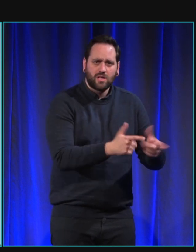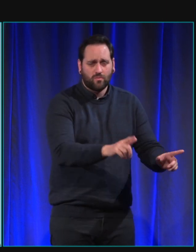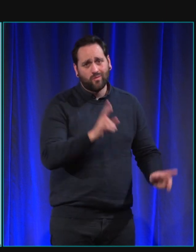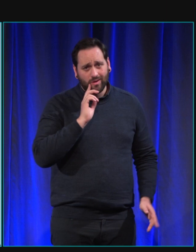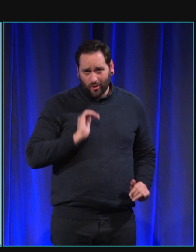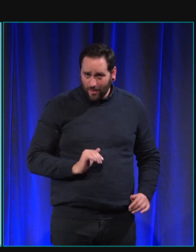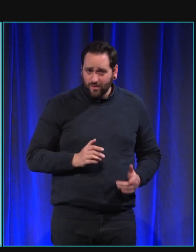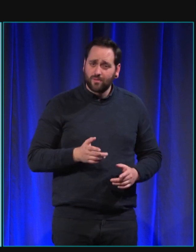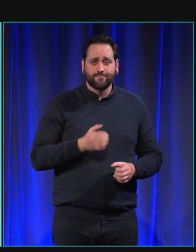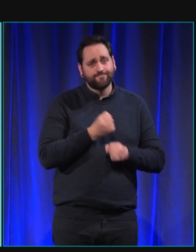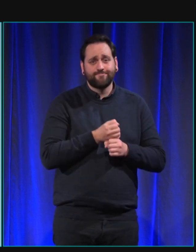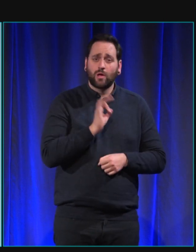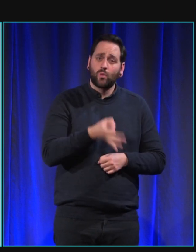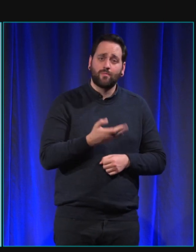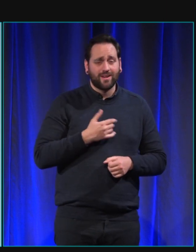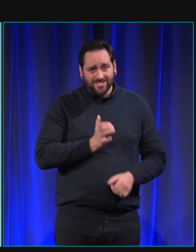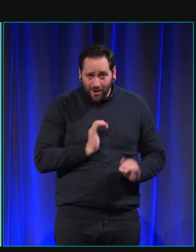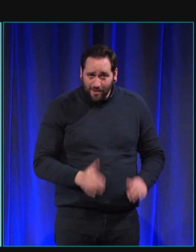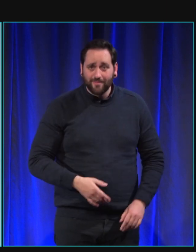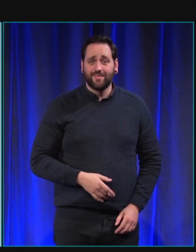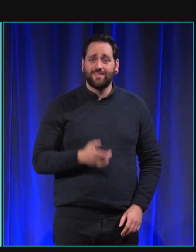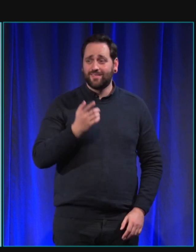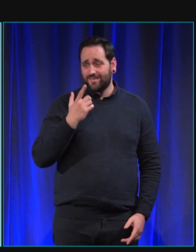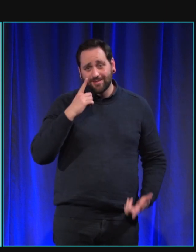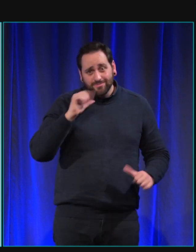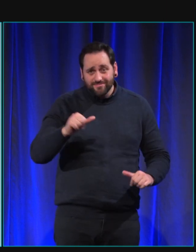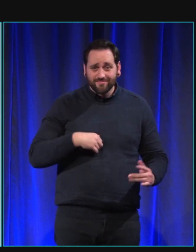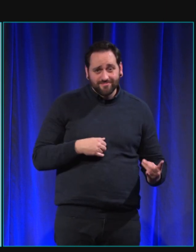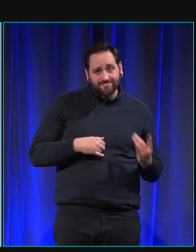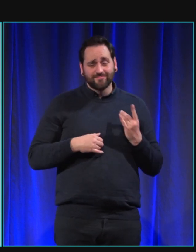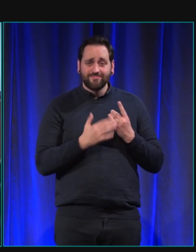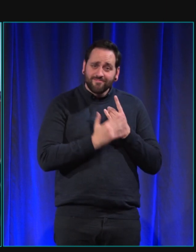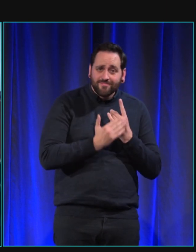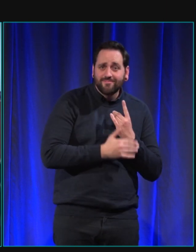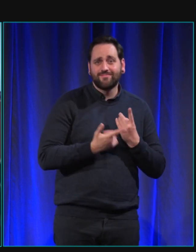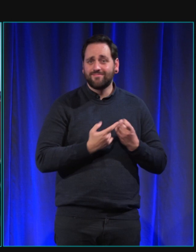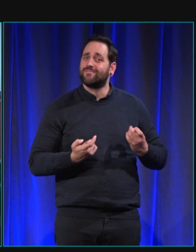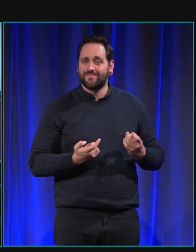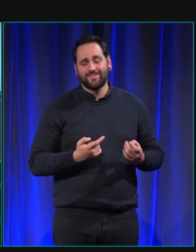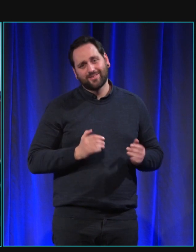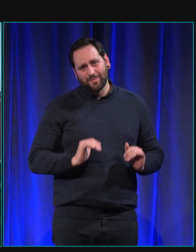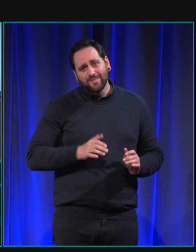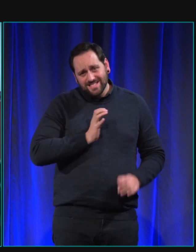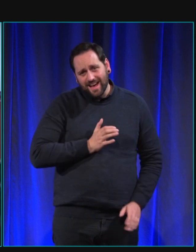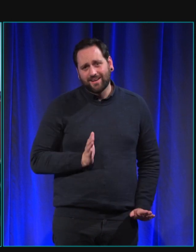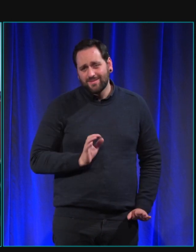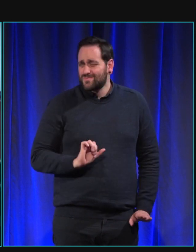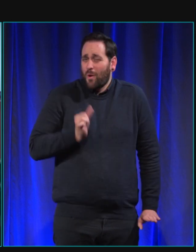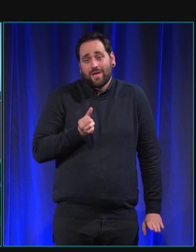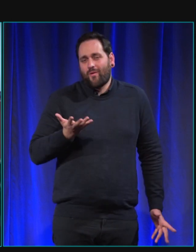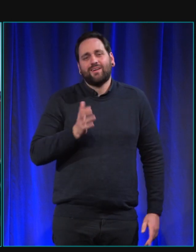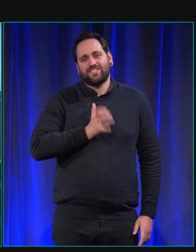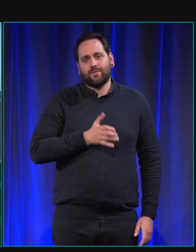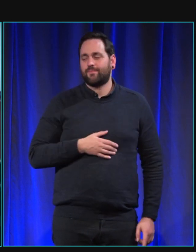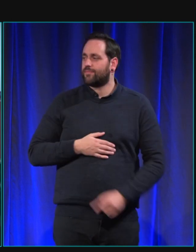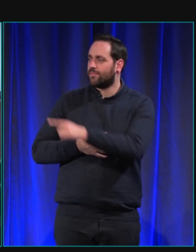chiens vous avez bien vu il sur le dos il demande des gratouilles il vient demander des câlins ça reste vraiment des chiens avant tout d'accord mais quand